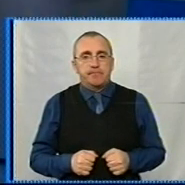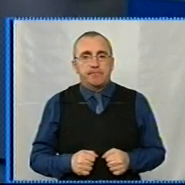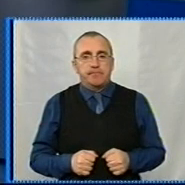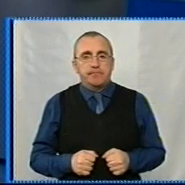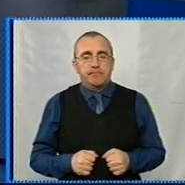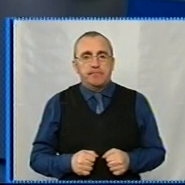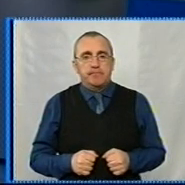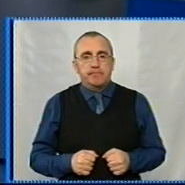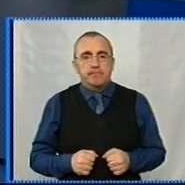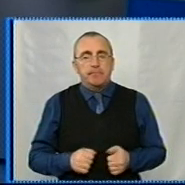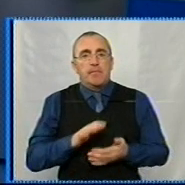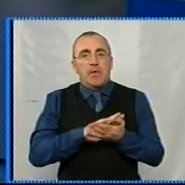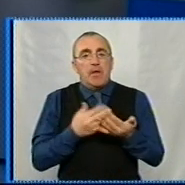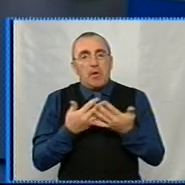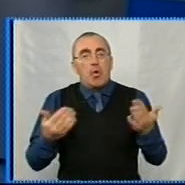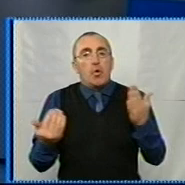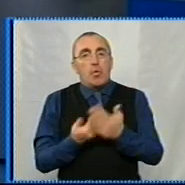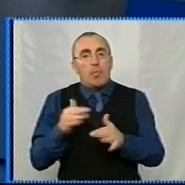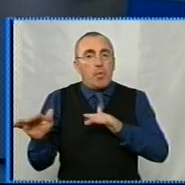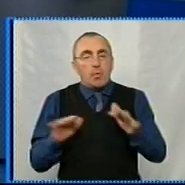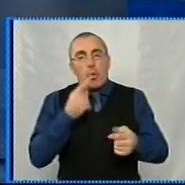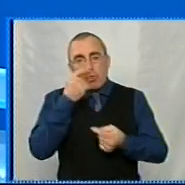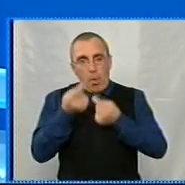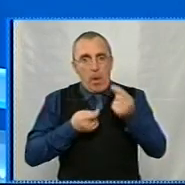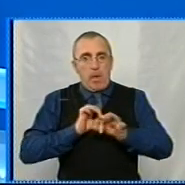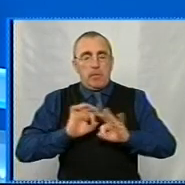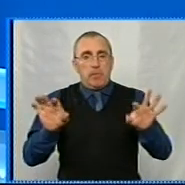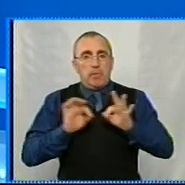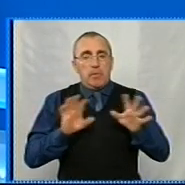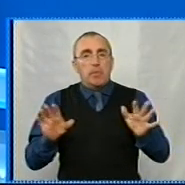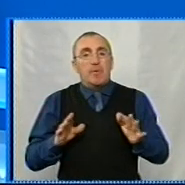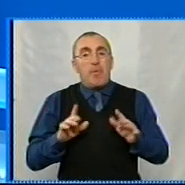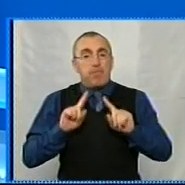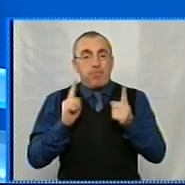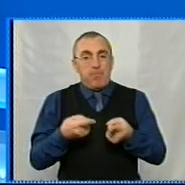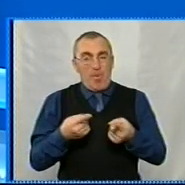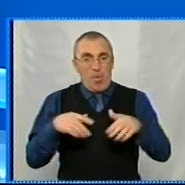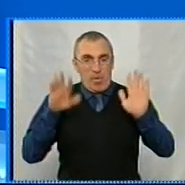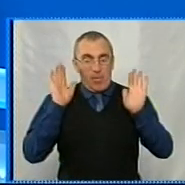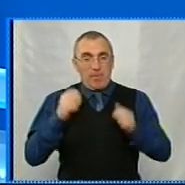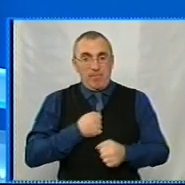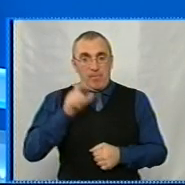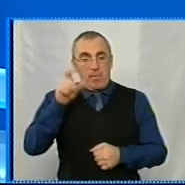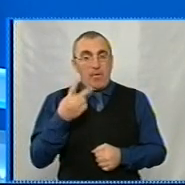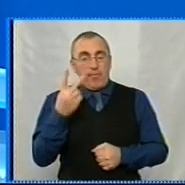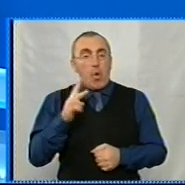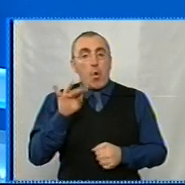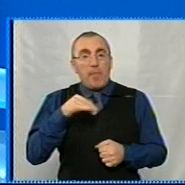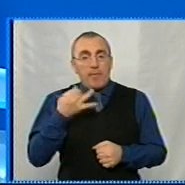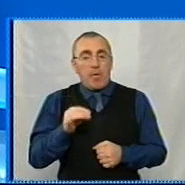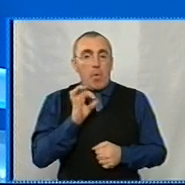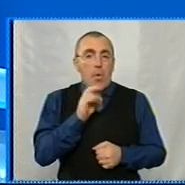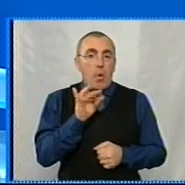Музика Далі ці та інші події докладніше. Сполону бойовиків звільнили двох спецпризначенців з Кропивницького